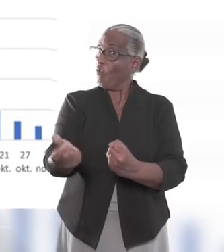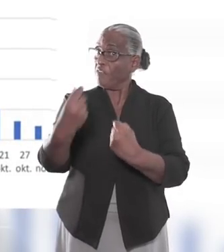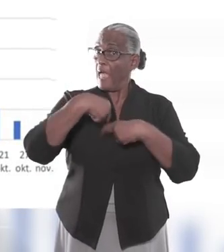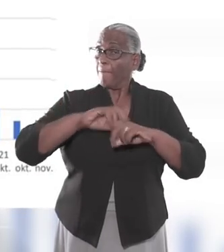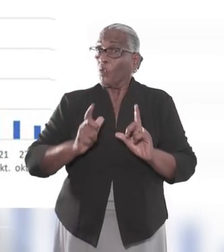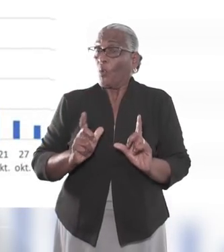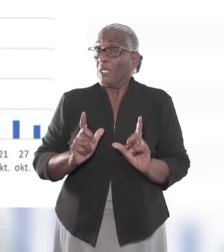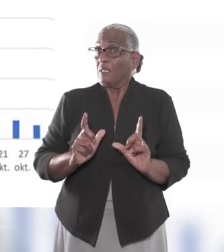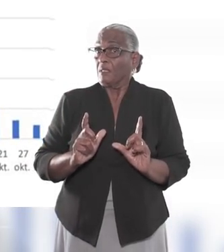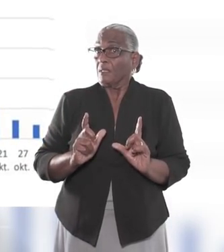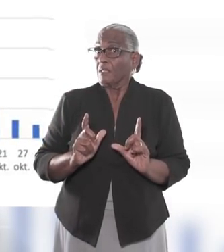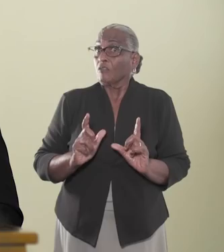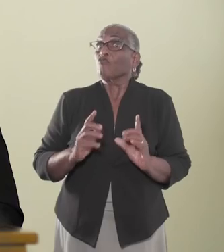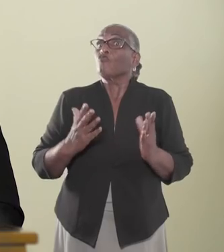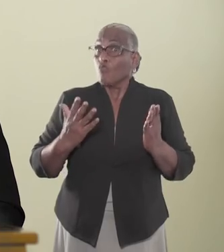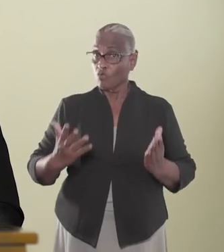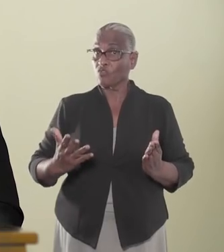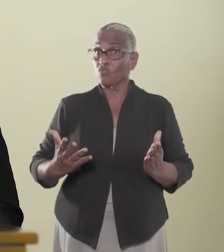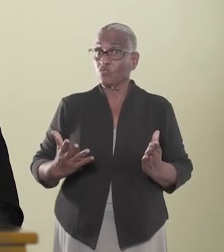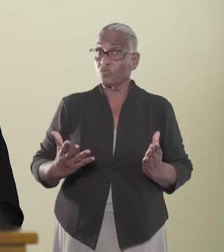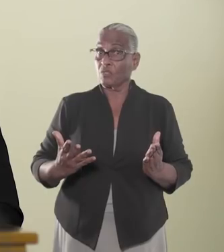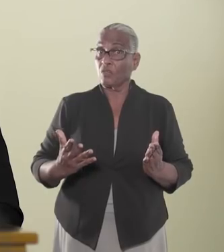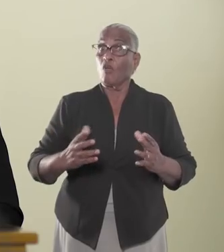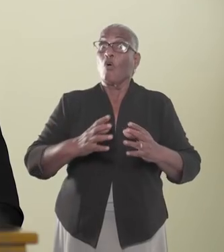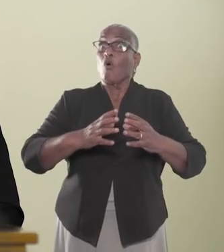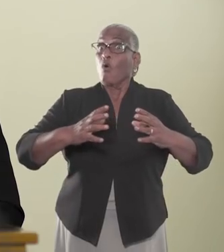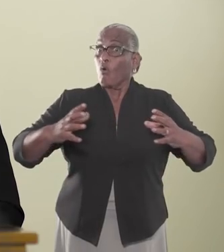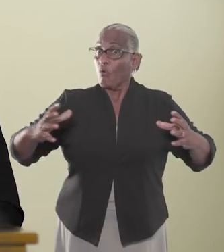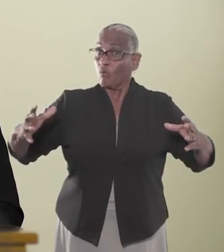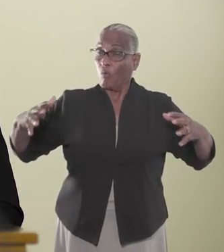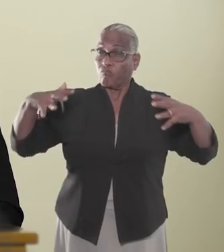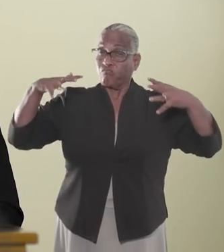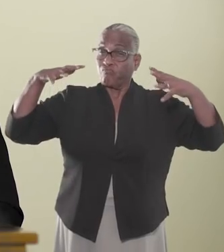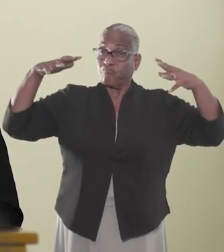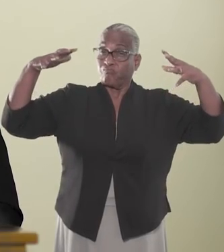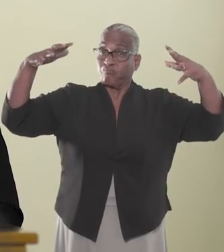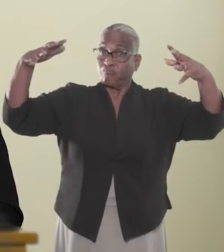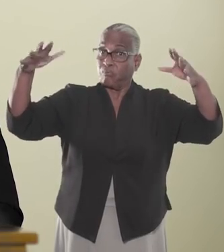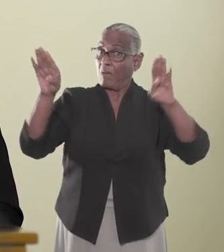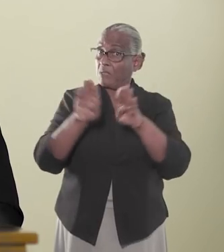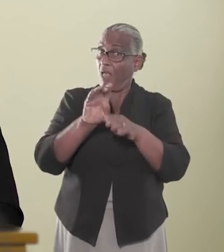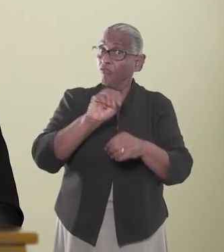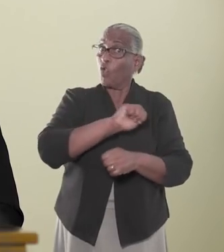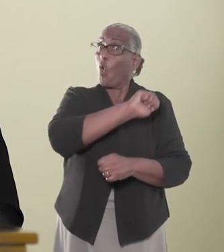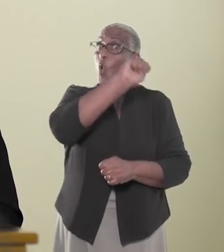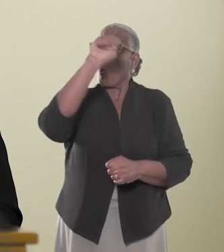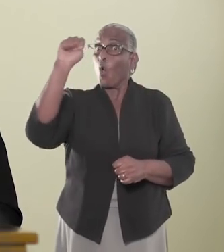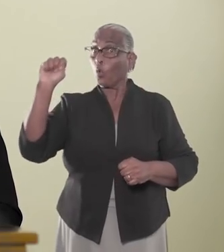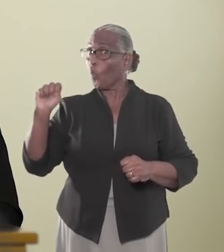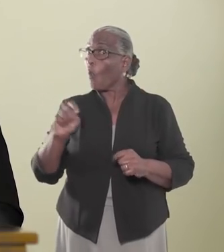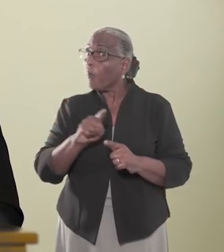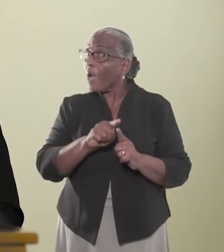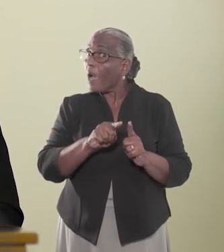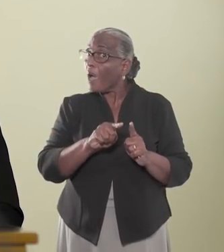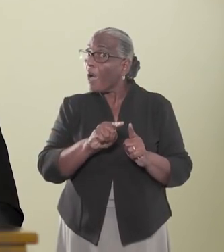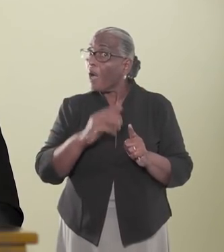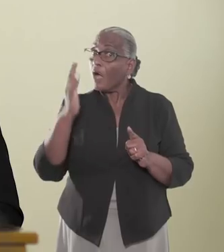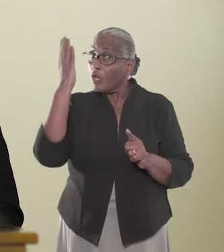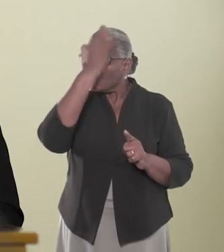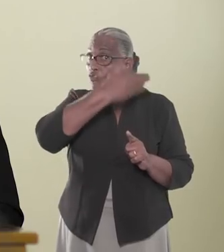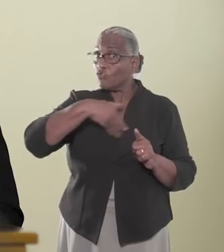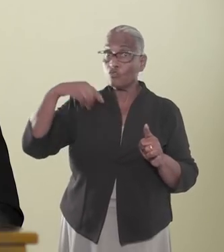heeft tegen het coronavirus. Met andere woorden, een grote uitbraak zoals in Europa gaande is, kan